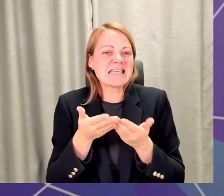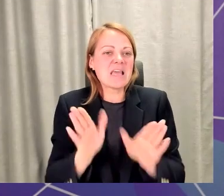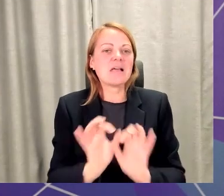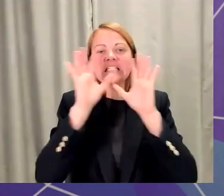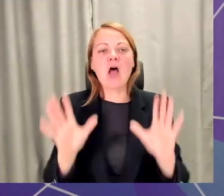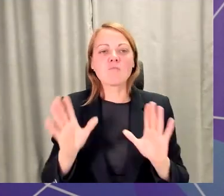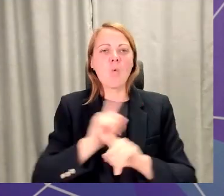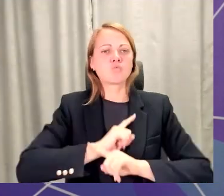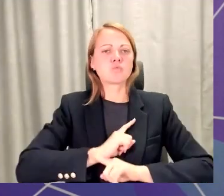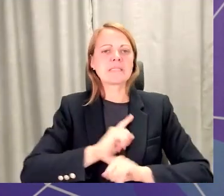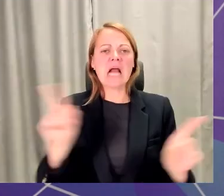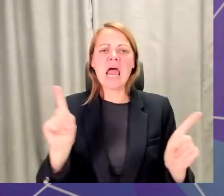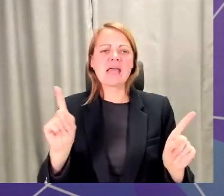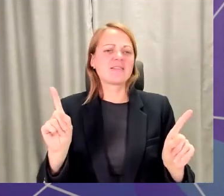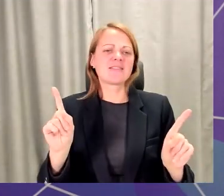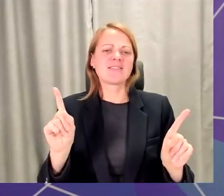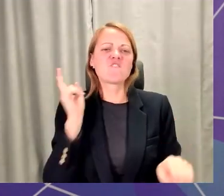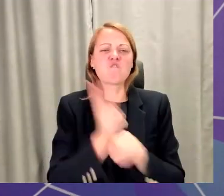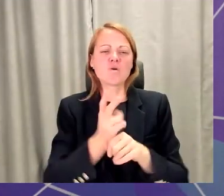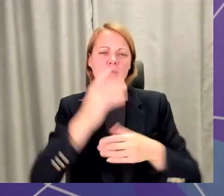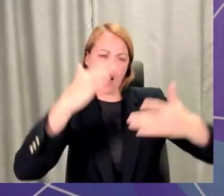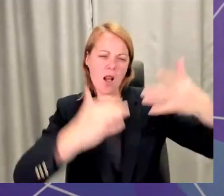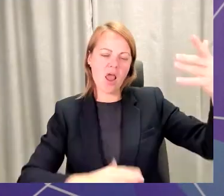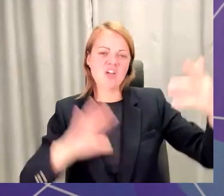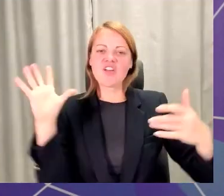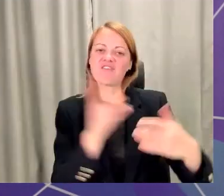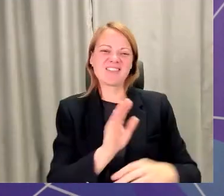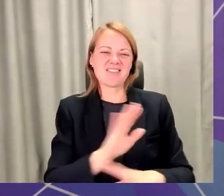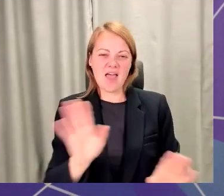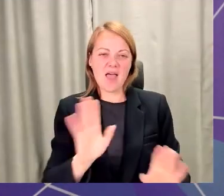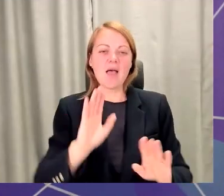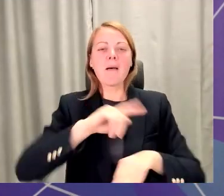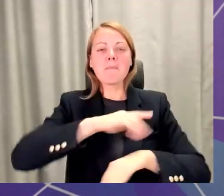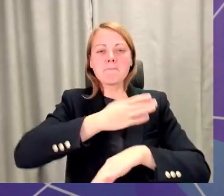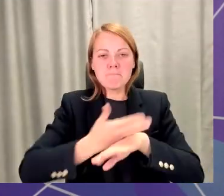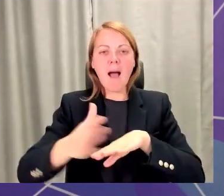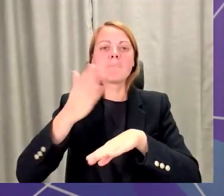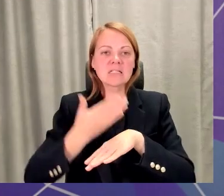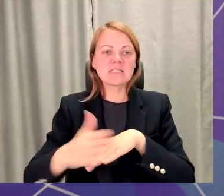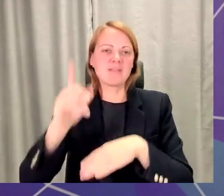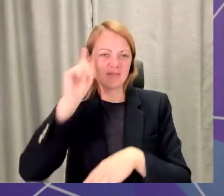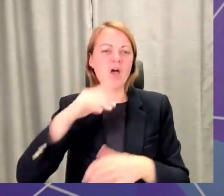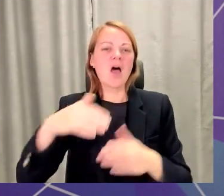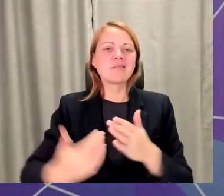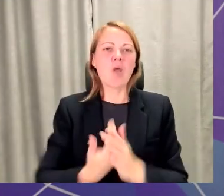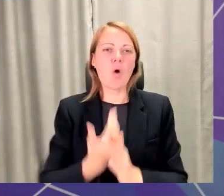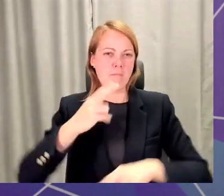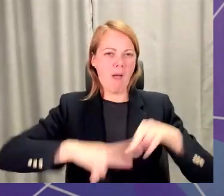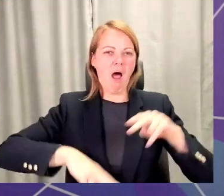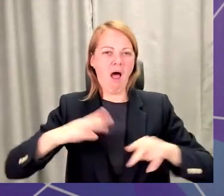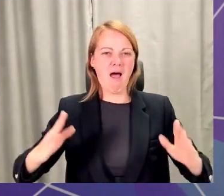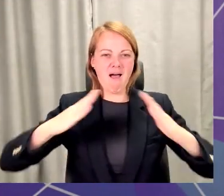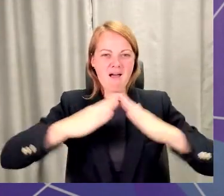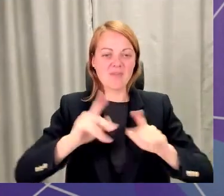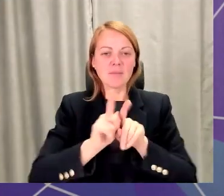ar visām funkcionalitātēm paredzētajām, bet pamazām, kā jau kad jaunu māju būvē, tad pamazām to piepildu un